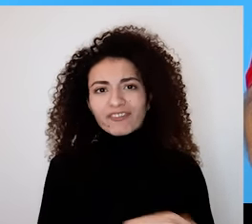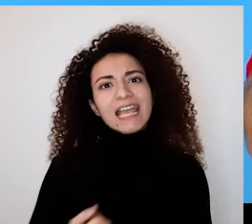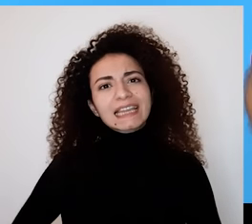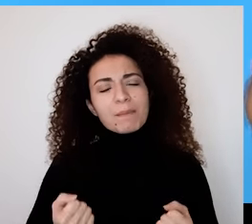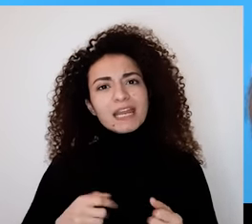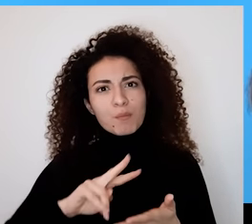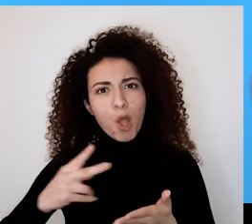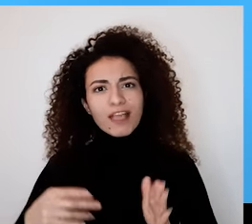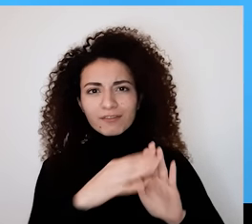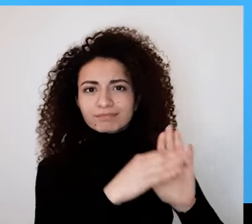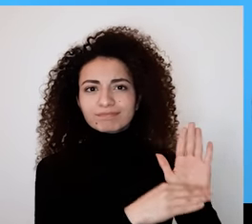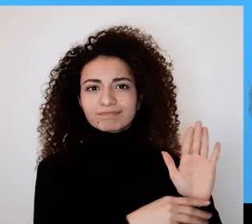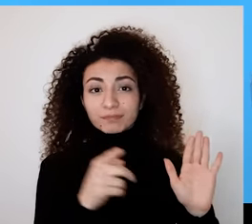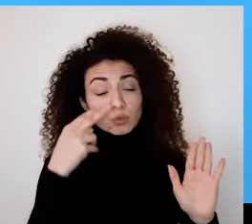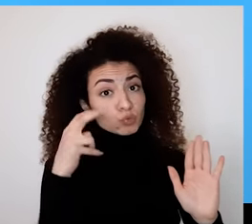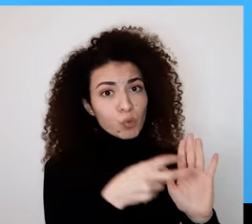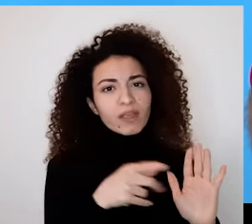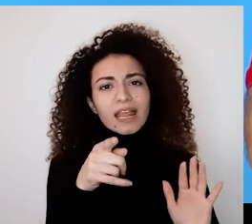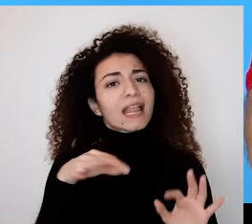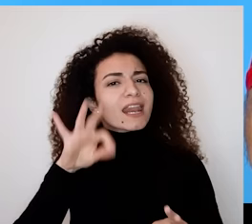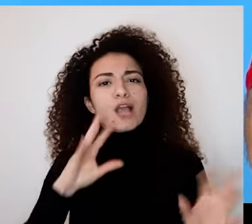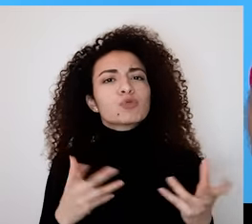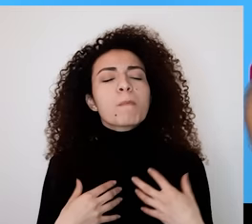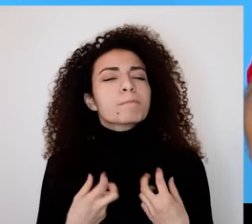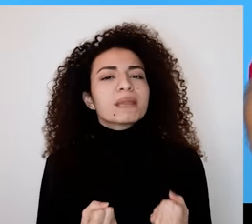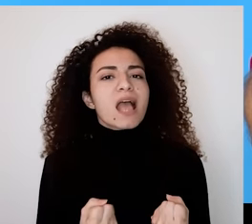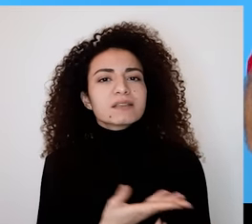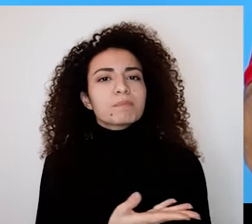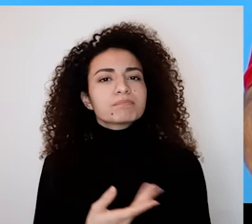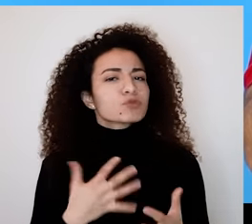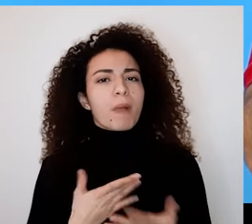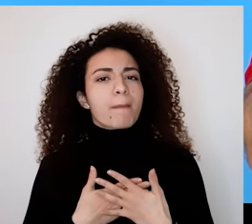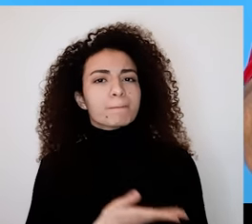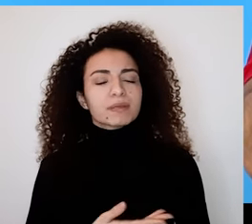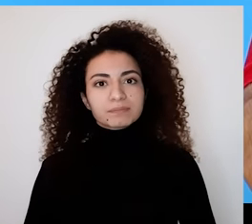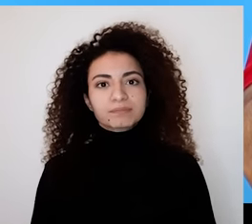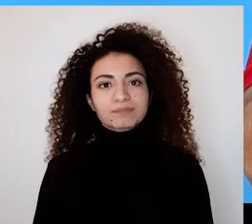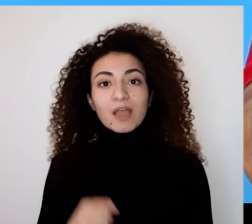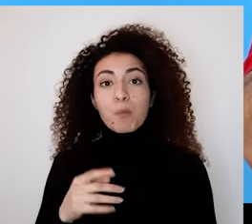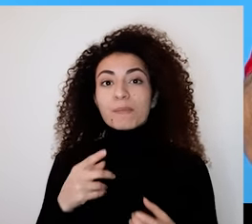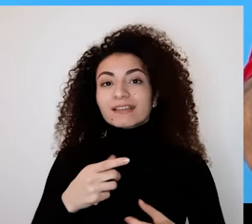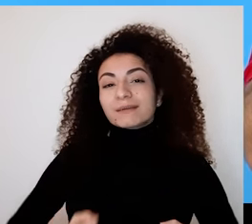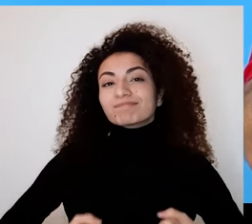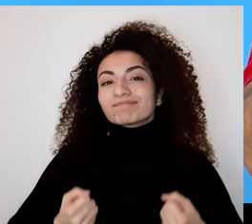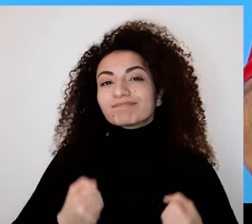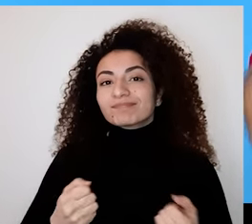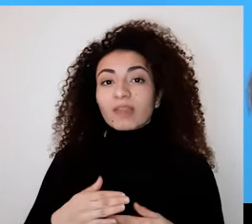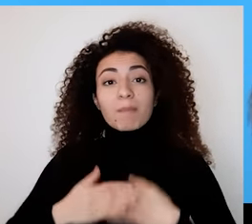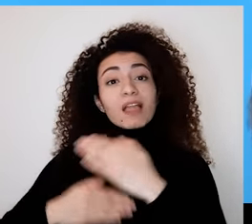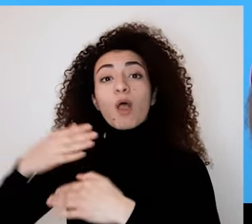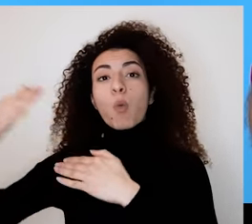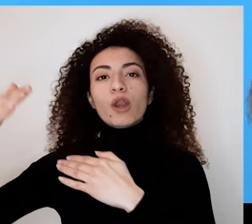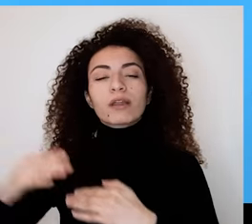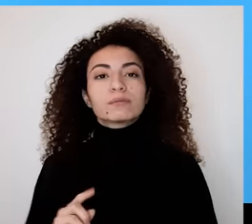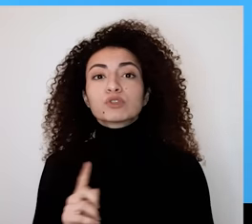بالملحق مجموعة ممارسات متعلقة بهالنقطتين واختاري منها شو بيناسبك متل كل شي بالحياة بشجعك تتهت فيه